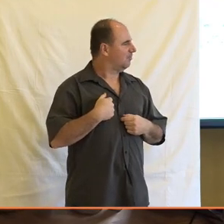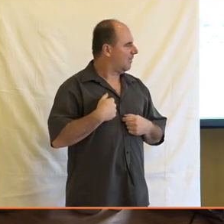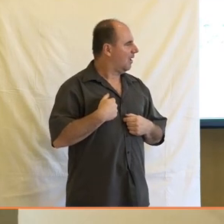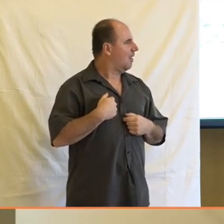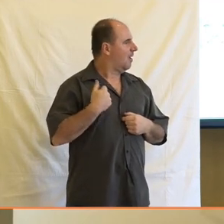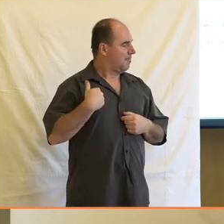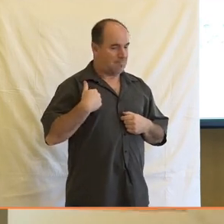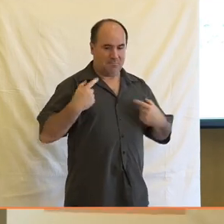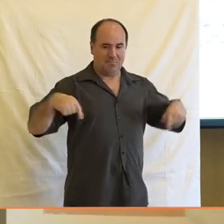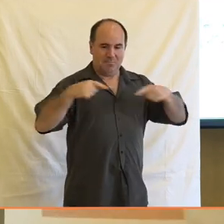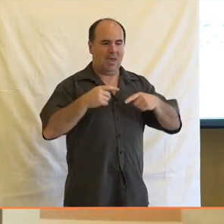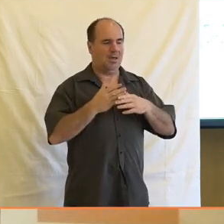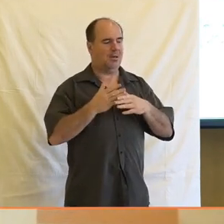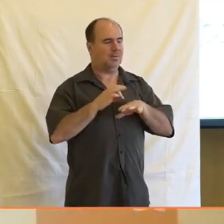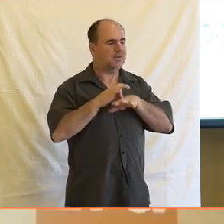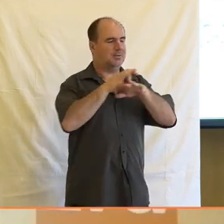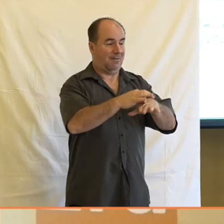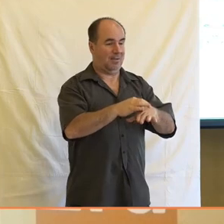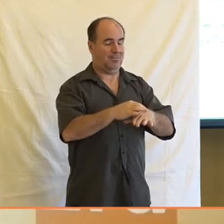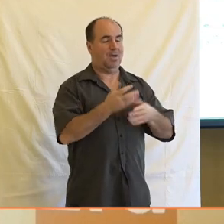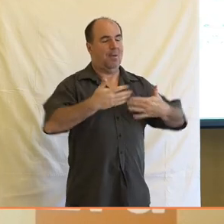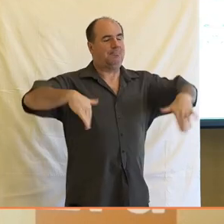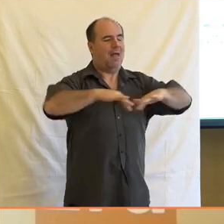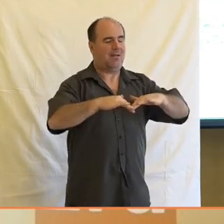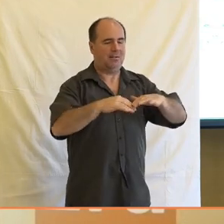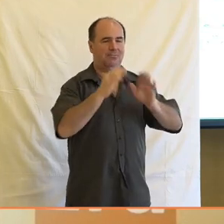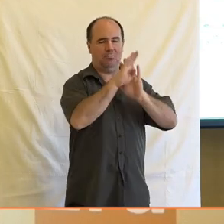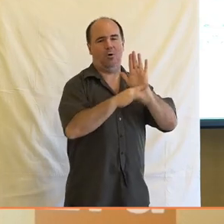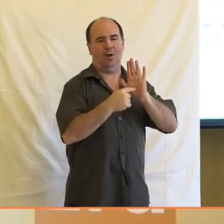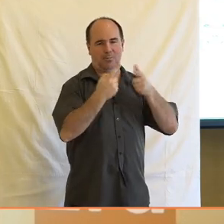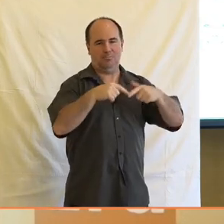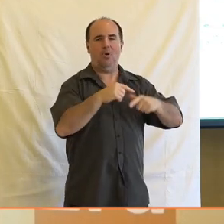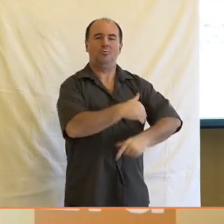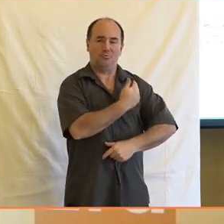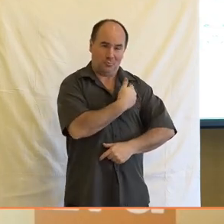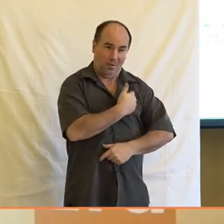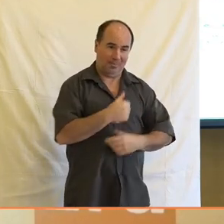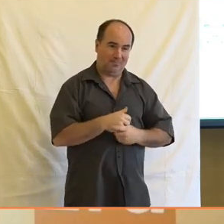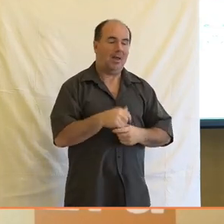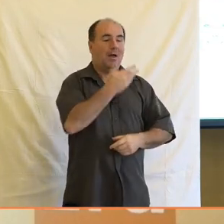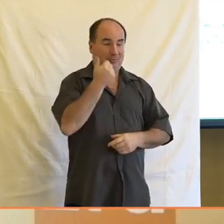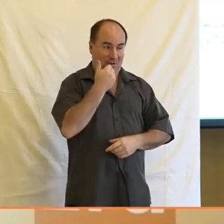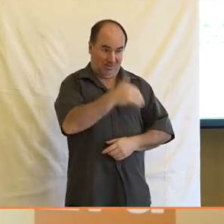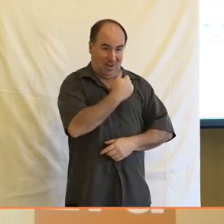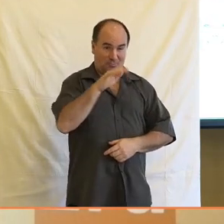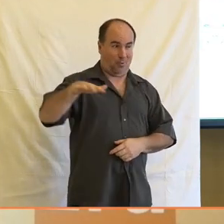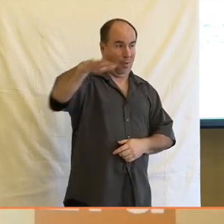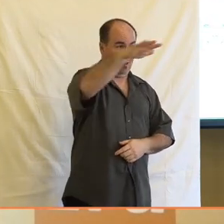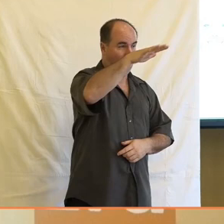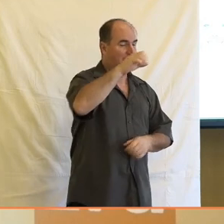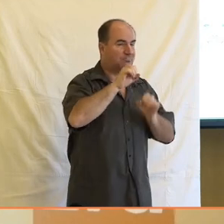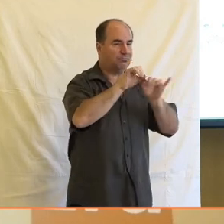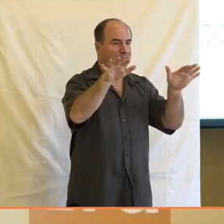zavádění preventivních programů na školy a narážíme vlastně na to, že v českém školství některé